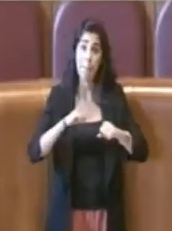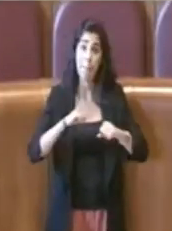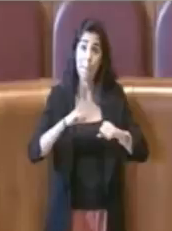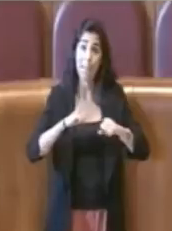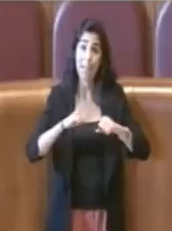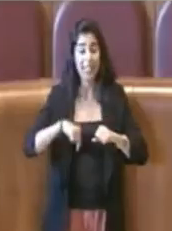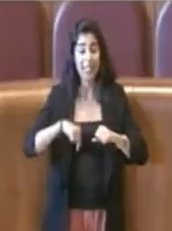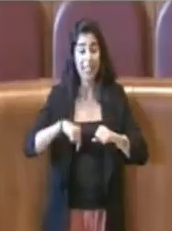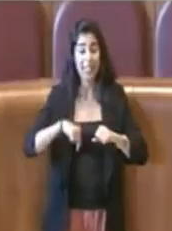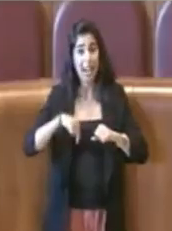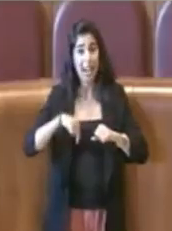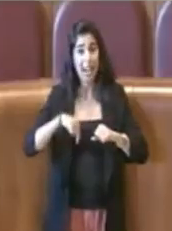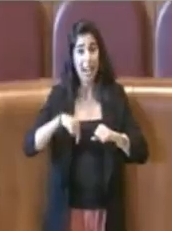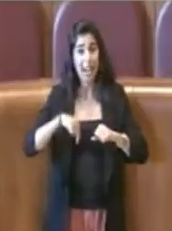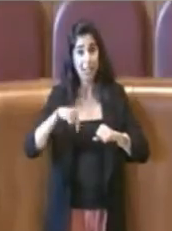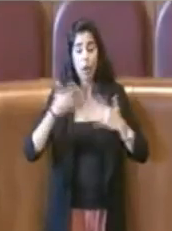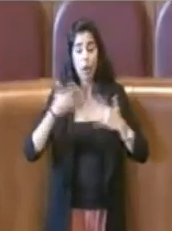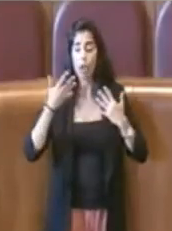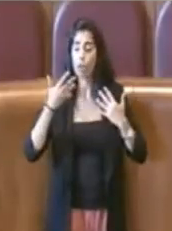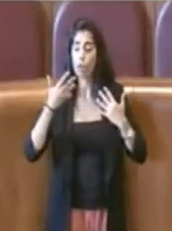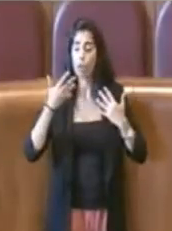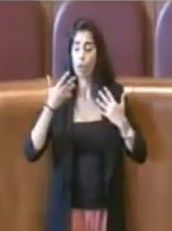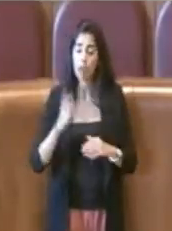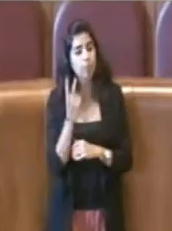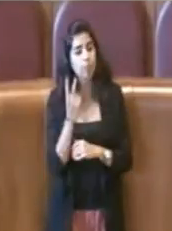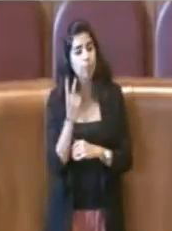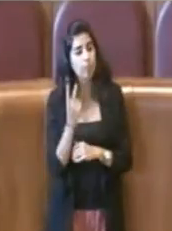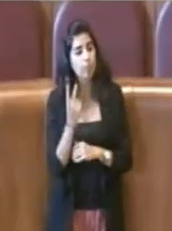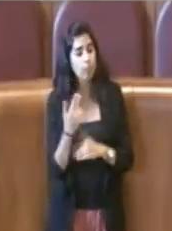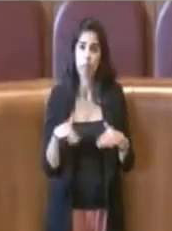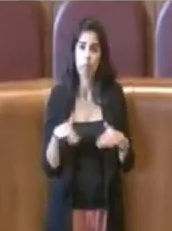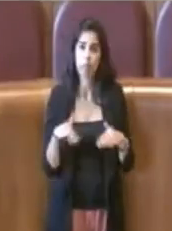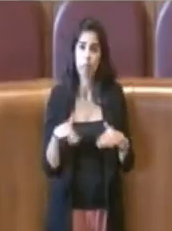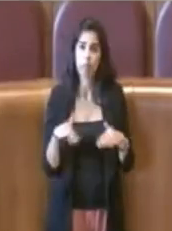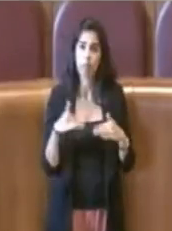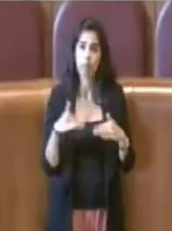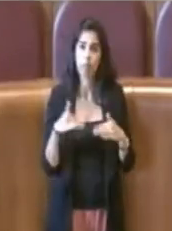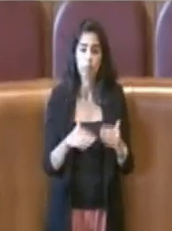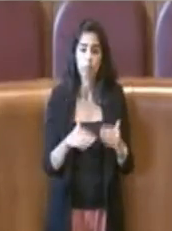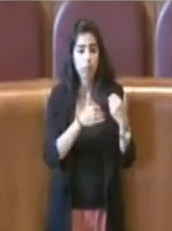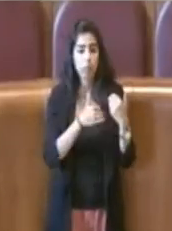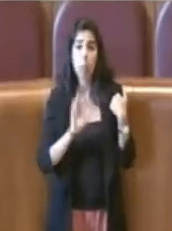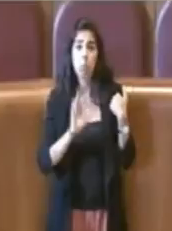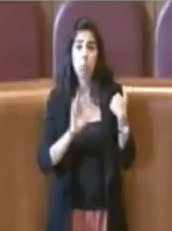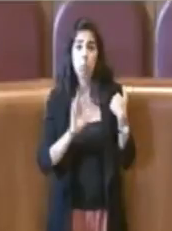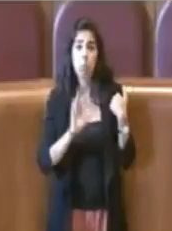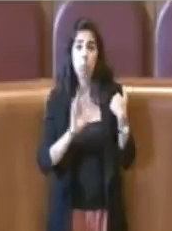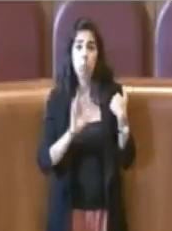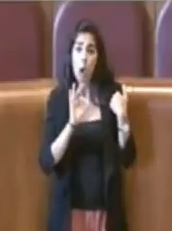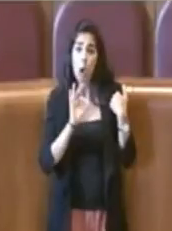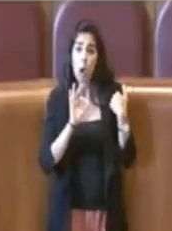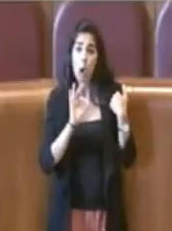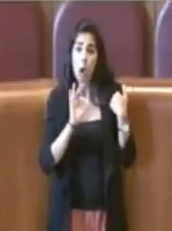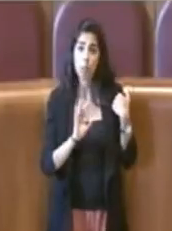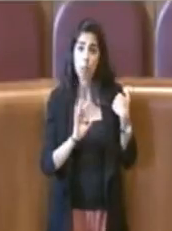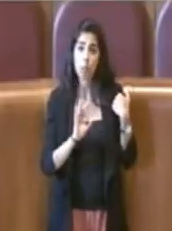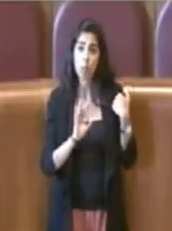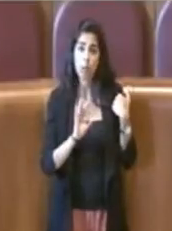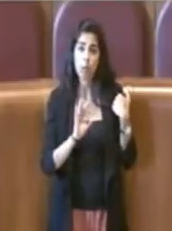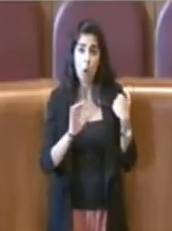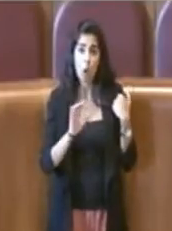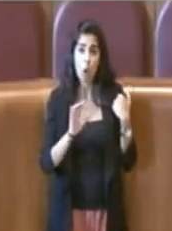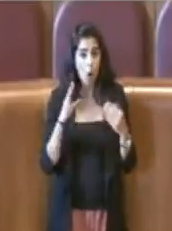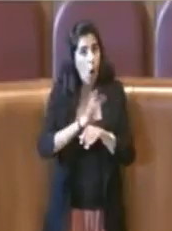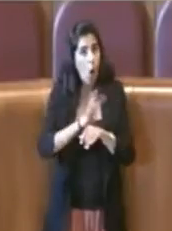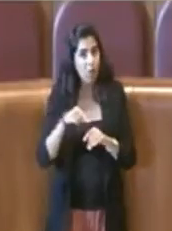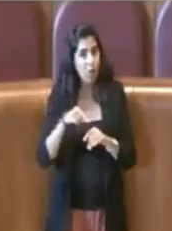ha mostrato grande attenzione in conseguenza proprio del covid